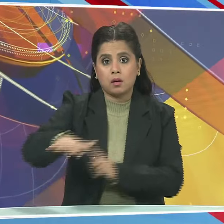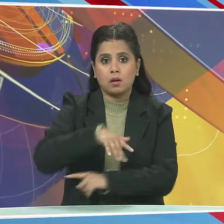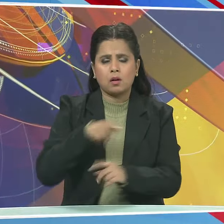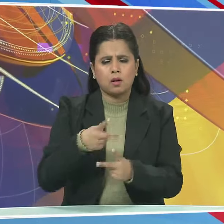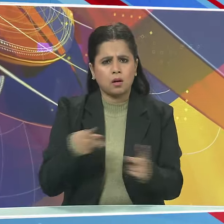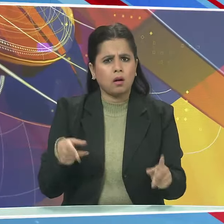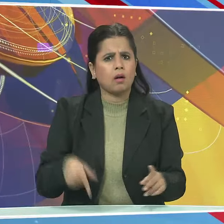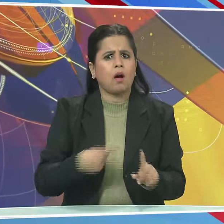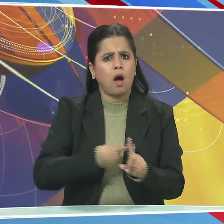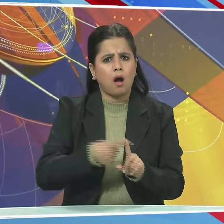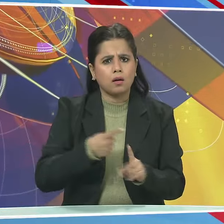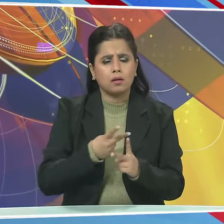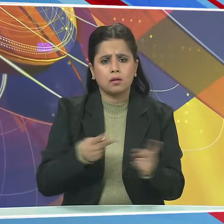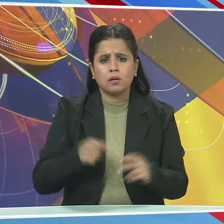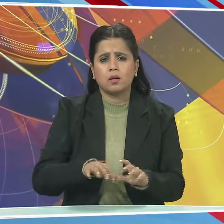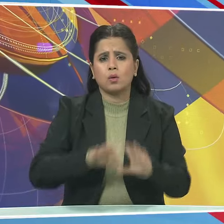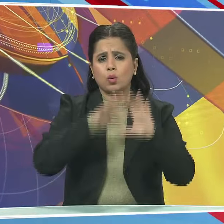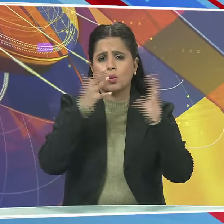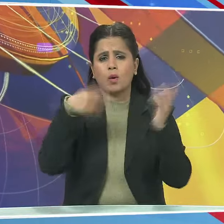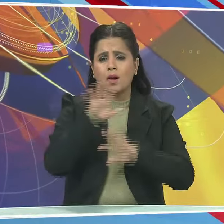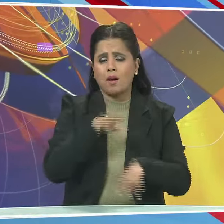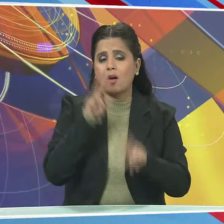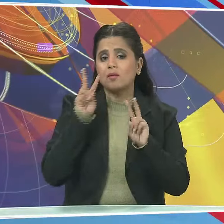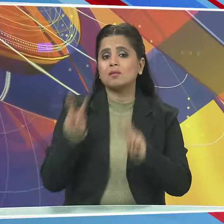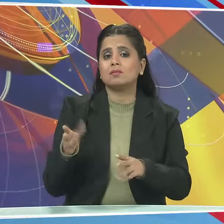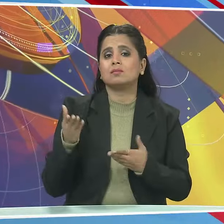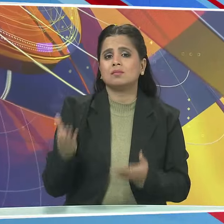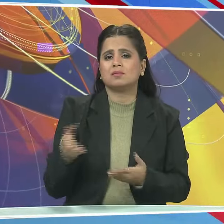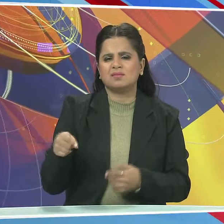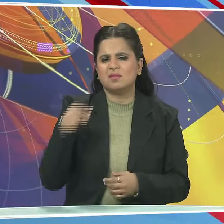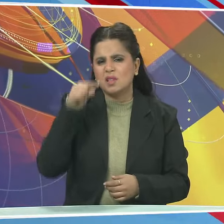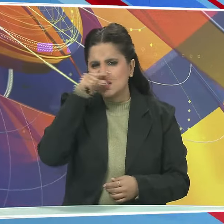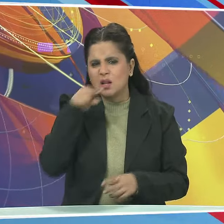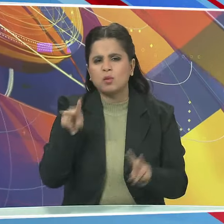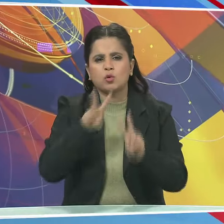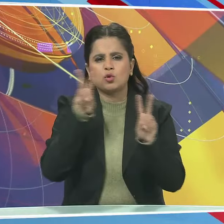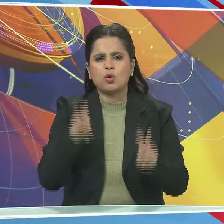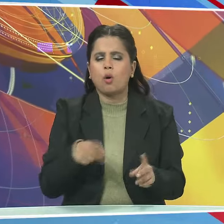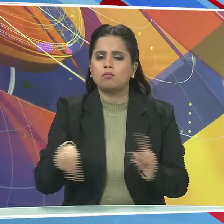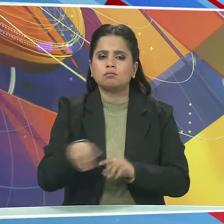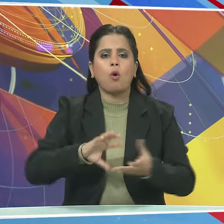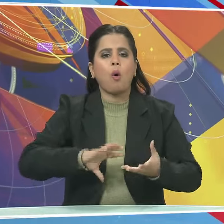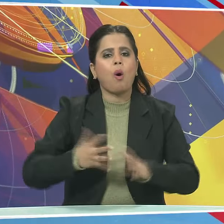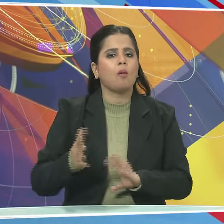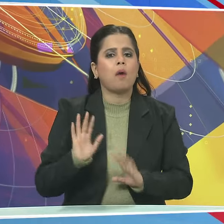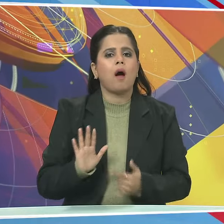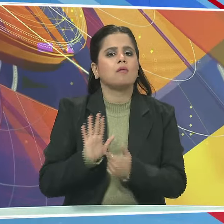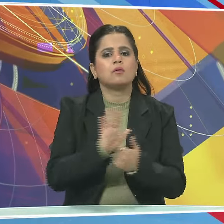ऐसे विरोध प्रदर्शनों को दुनिया देखती है और ये शर्मिंदगी का विशे बन जाता है